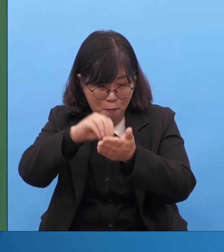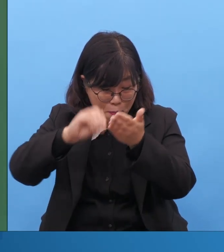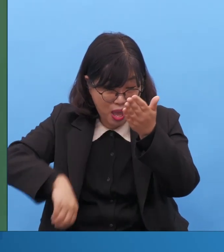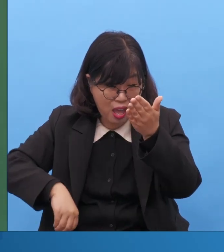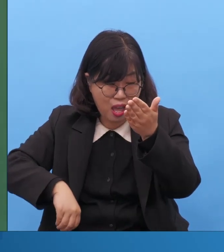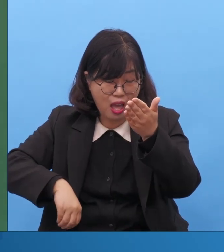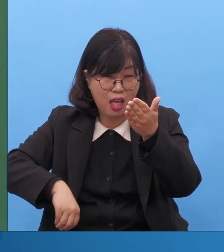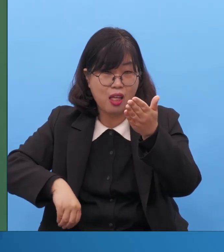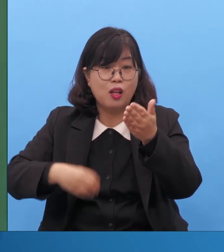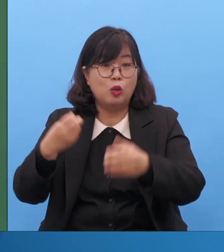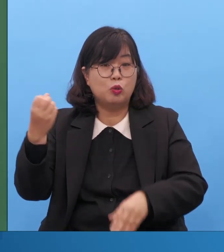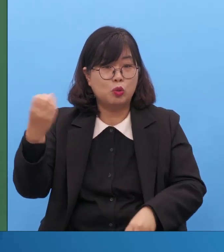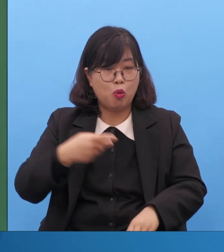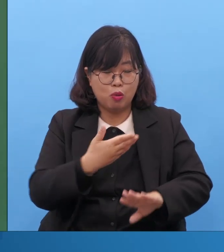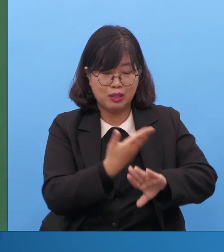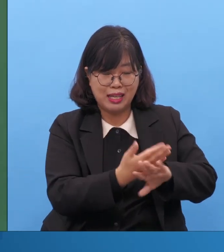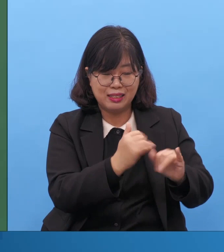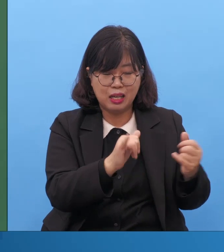세계보험 하겠어요?